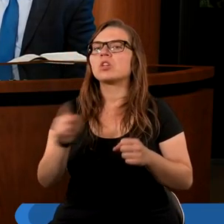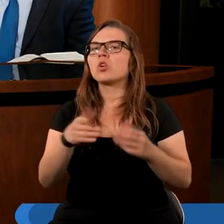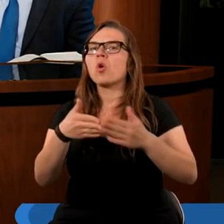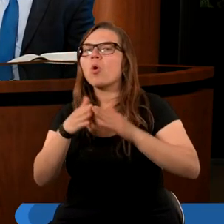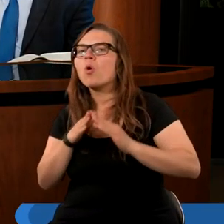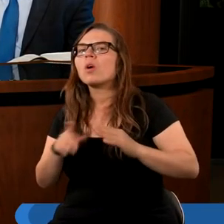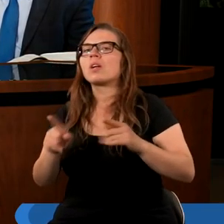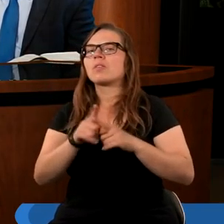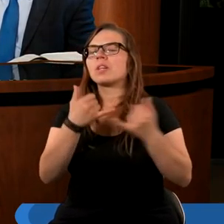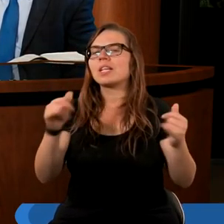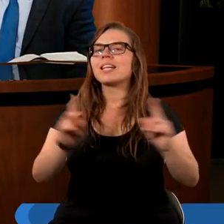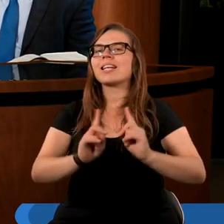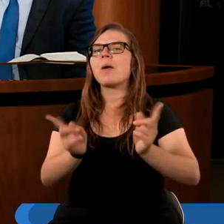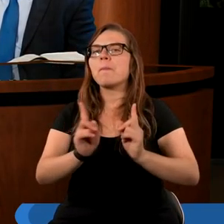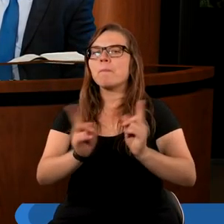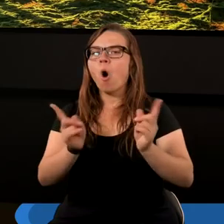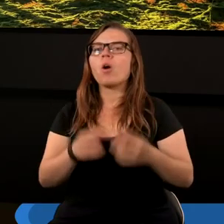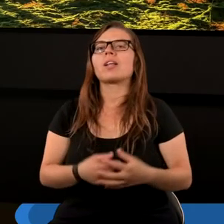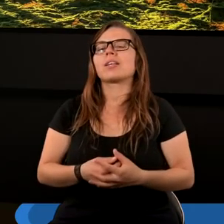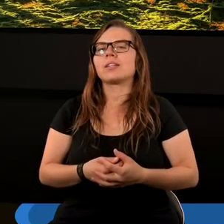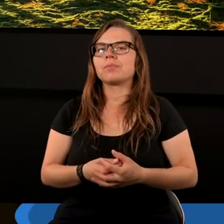ukrytych w danych symbolach.